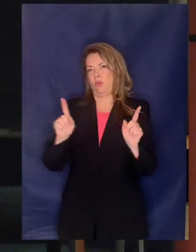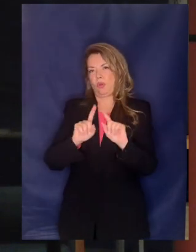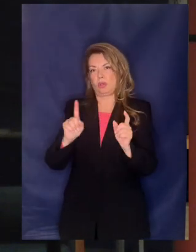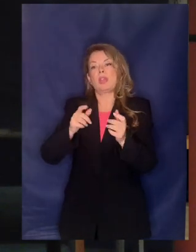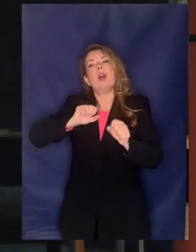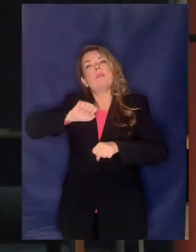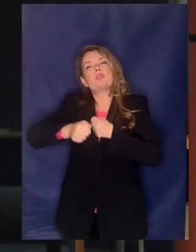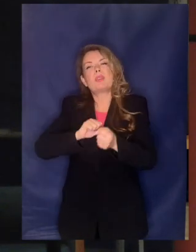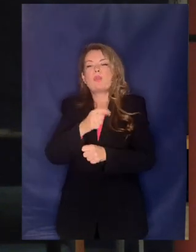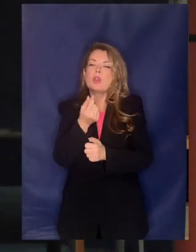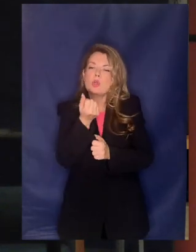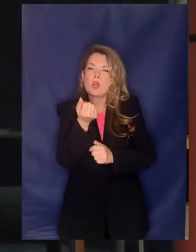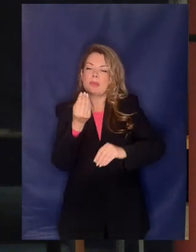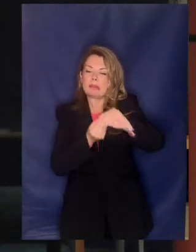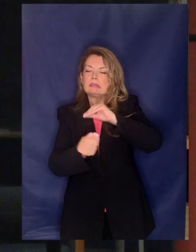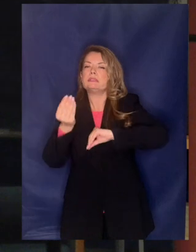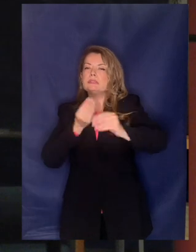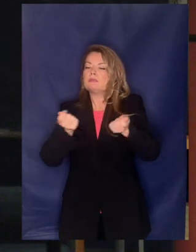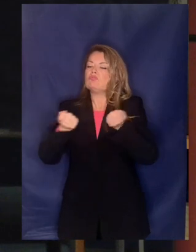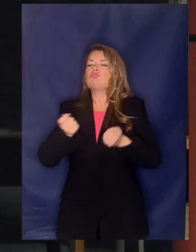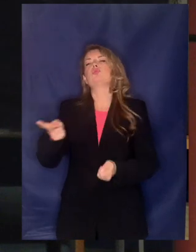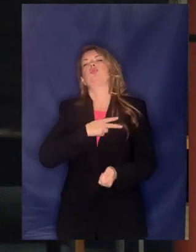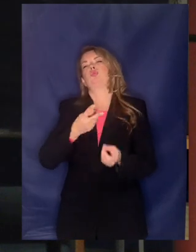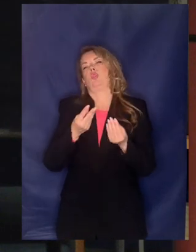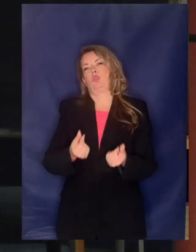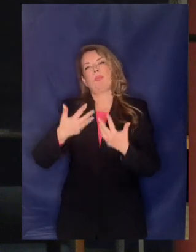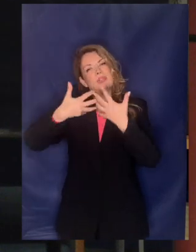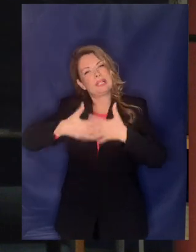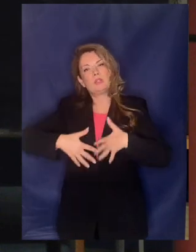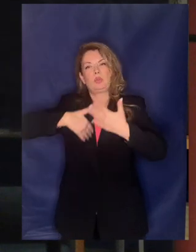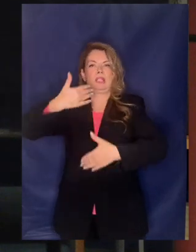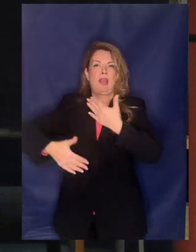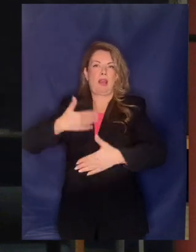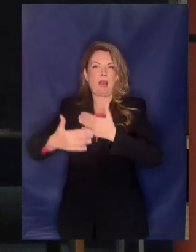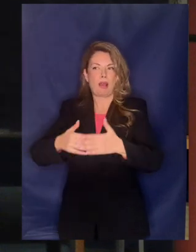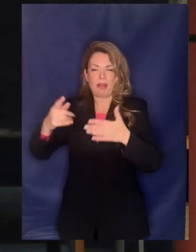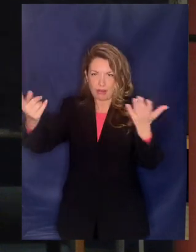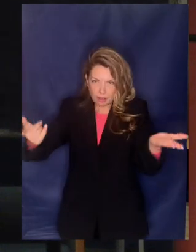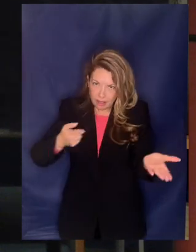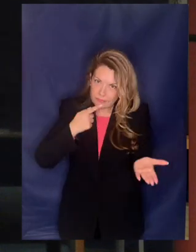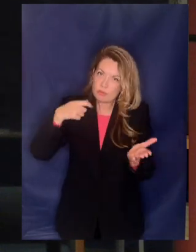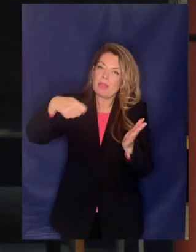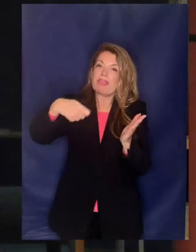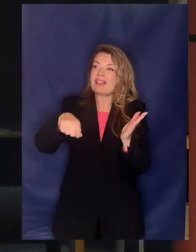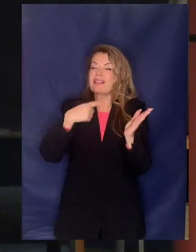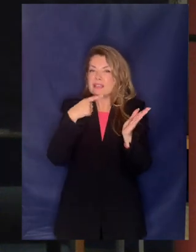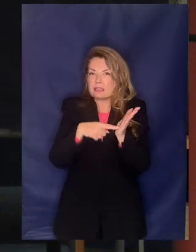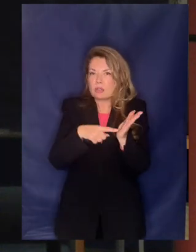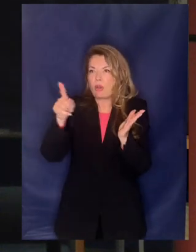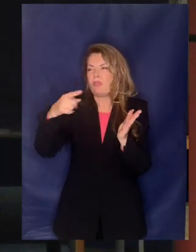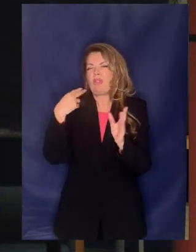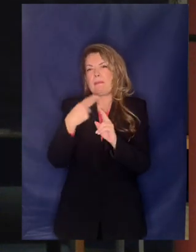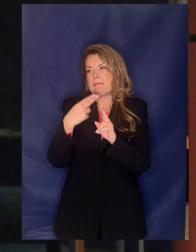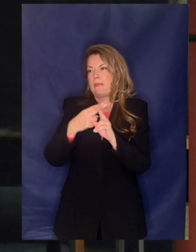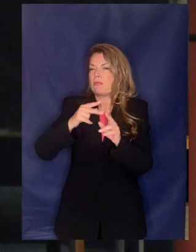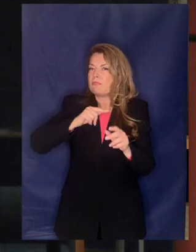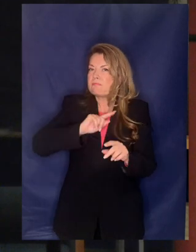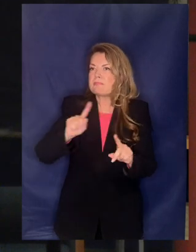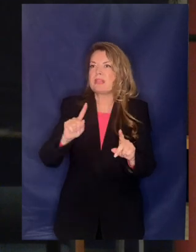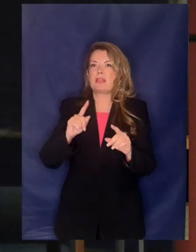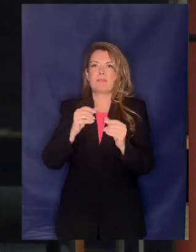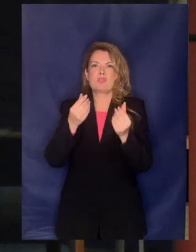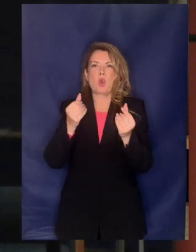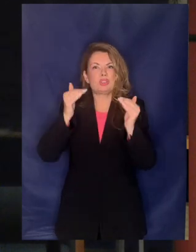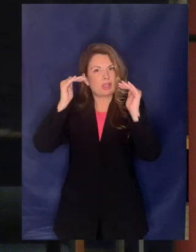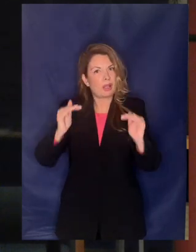διαχειριστεί τα οικονομικά προς το καλύτερο και κάτι τέτοιο σου λέει ο δικαστής μόνο και μόνο υπό το ενδεχόμενο ότι μπορεί να αποβεί εις βάρος της ποιότητας της παροχής των